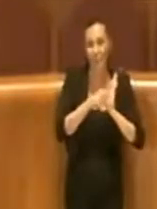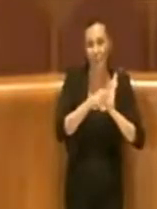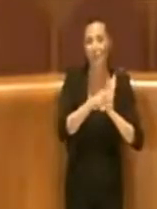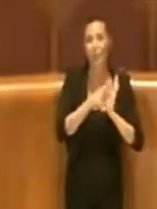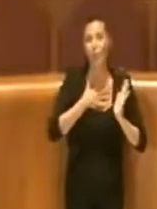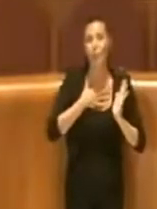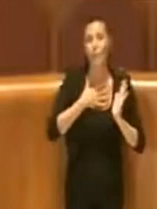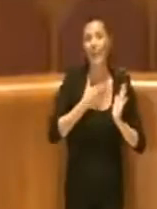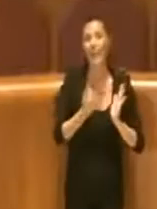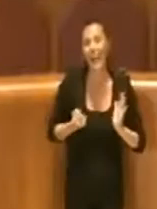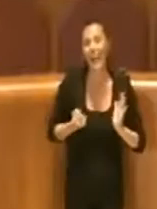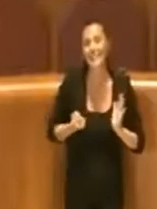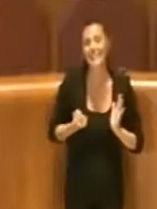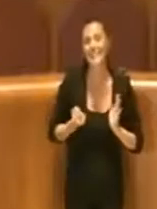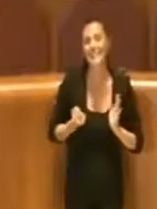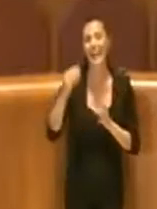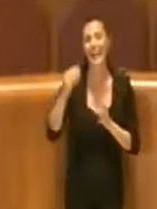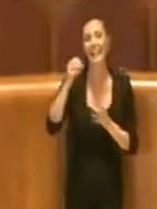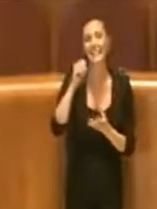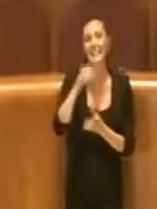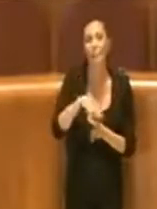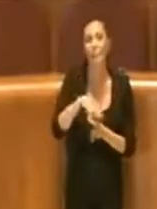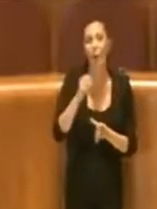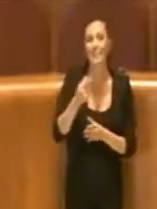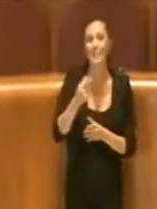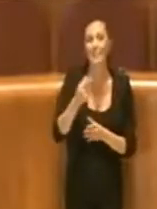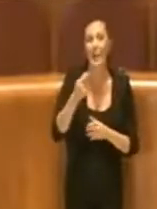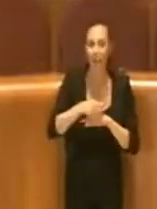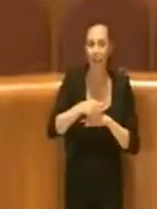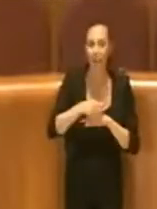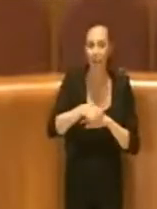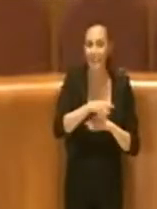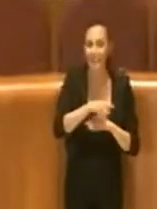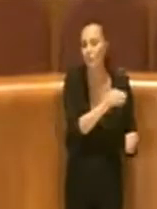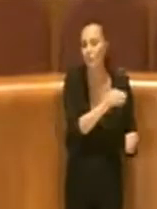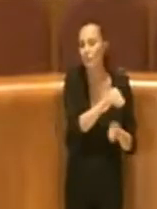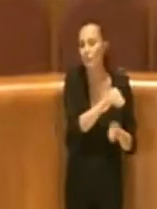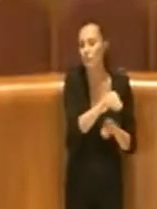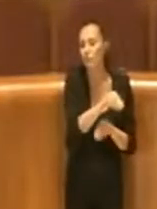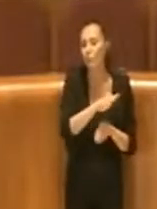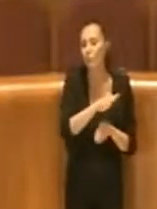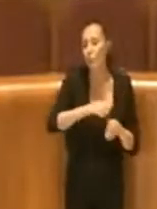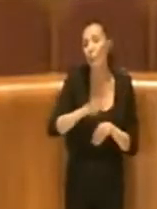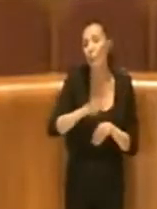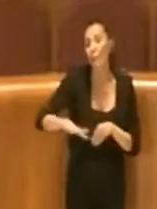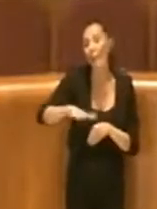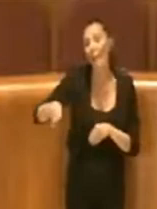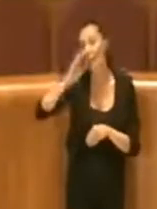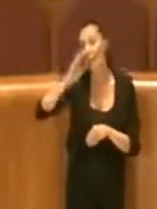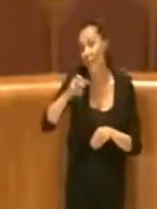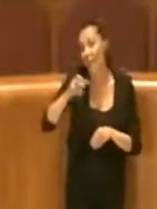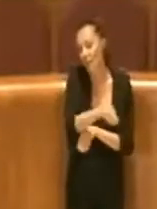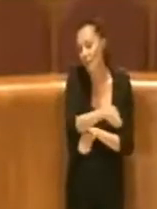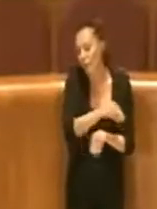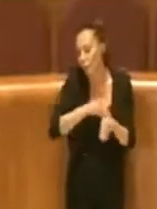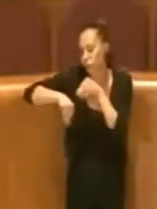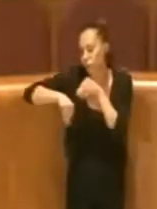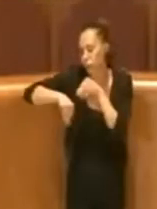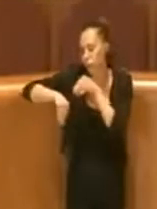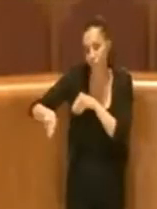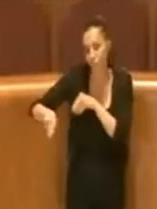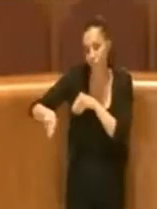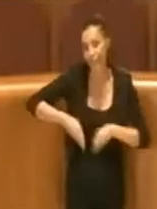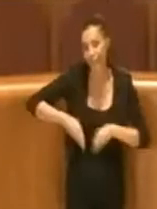prestiti, va spostata all'interno dell'area di Piazza Dante dove c'è questo giardino. La cabina